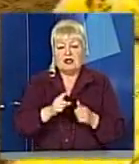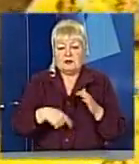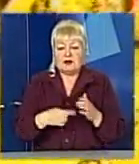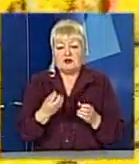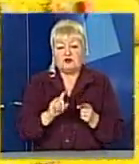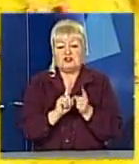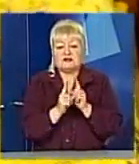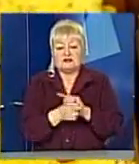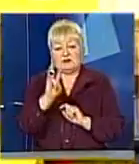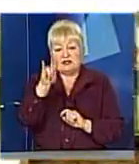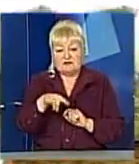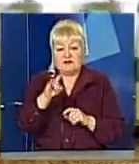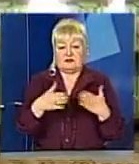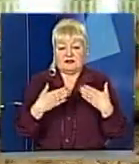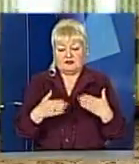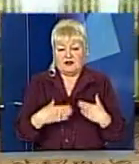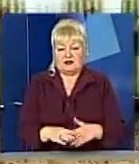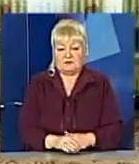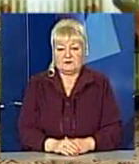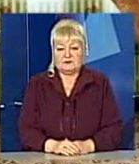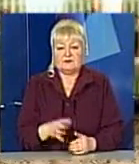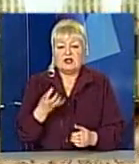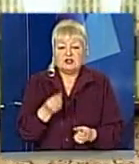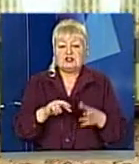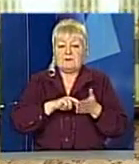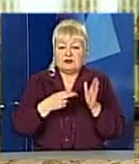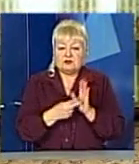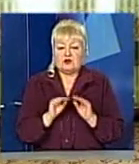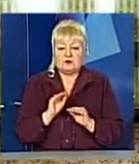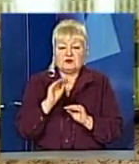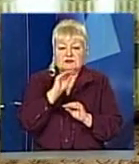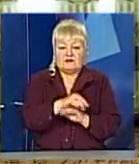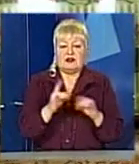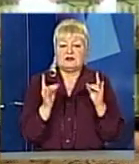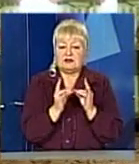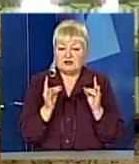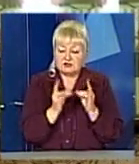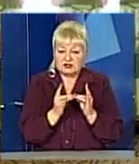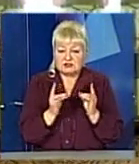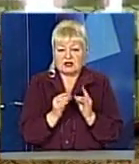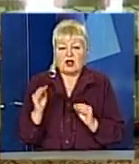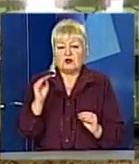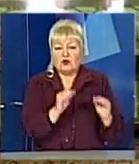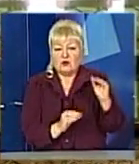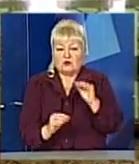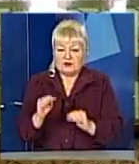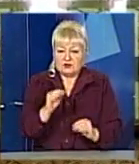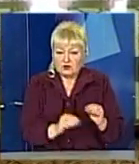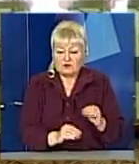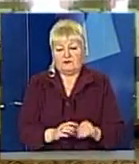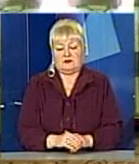комунікацій – вікна та двері. Ми ще плануємо доставляти ліжечка, доукомплектовувати її,